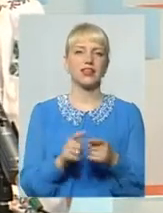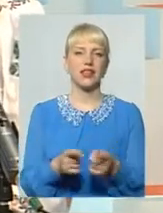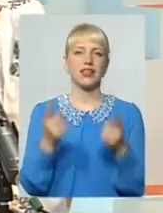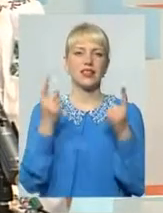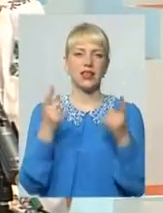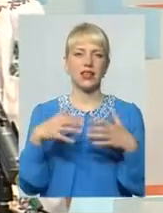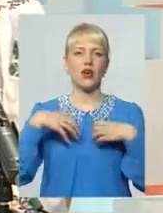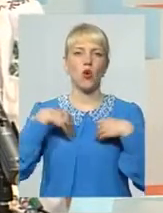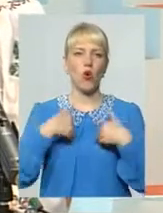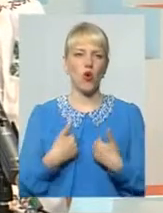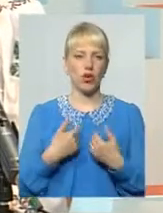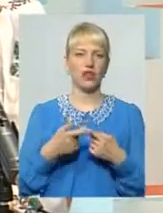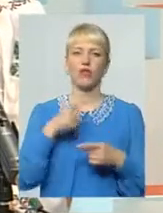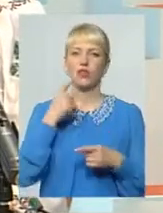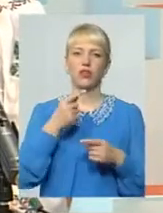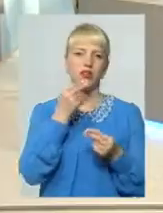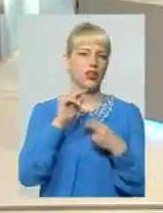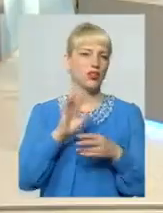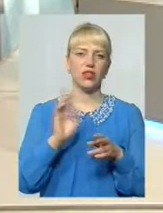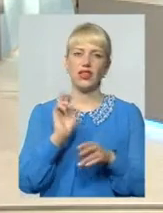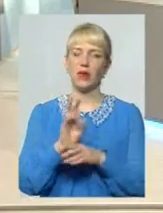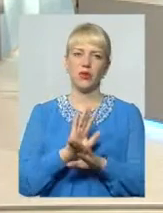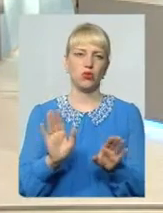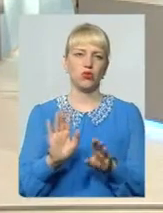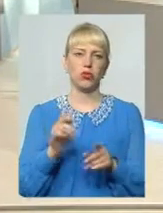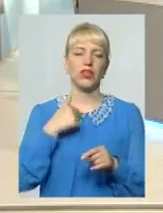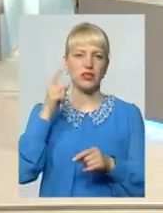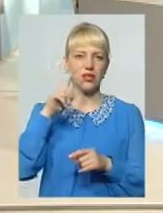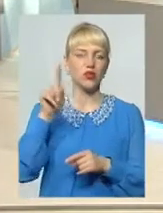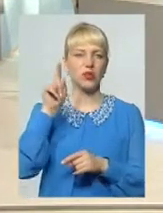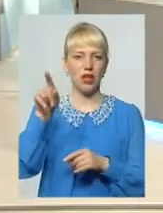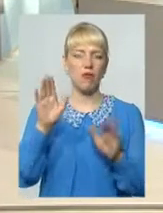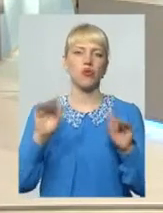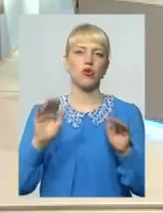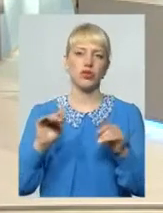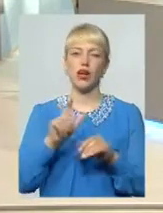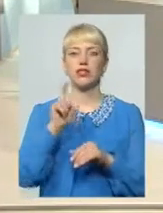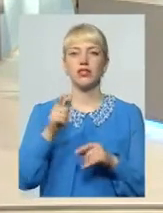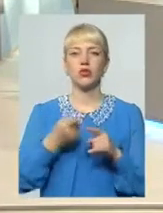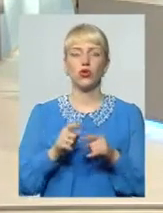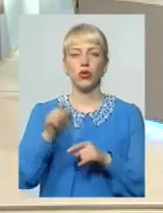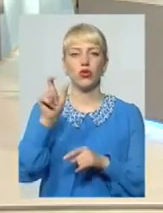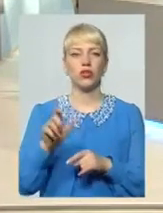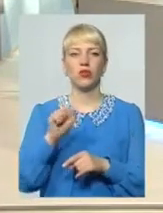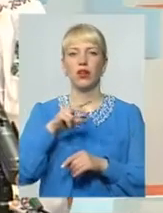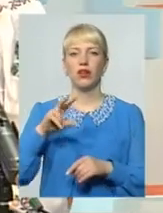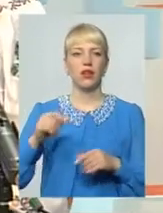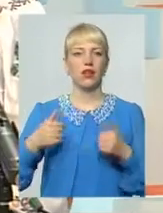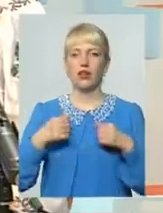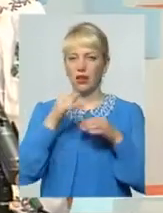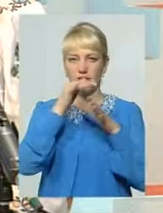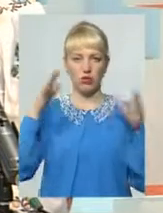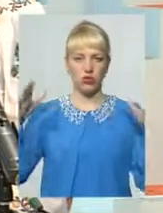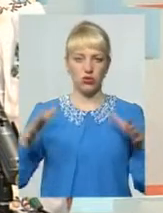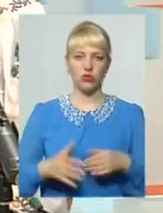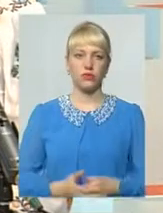велике горе, що вони кажуть, я краще не піду Я знаю, що там зараз спрощаються з тою людиною, але я не можу